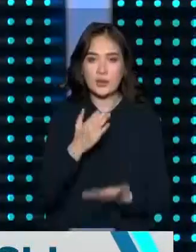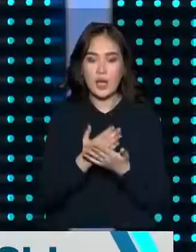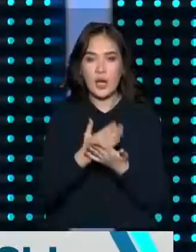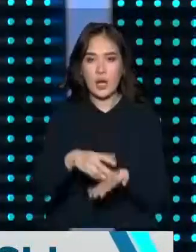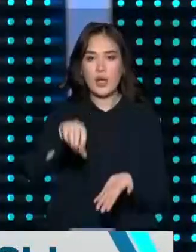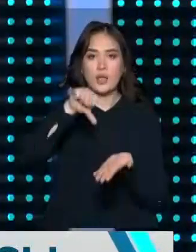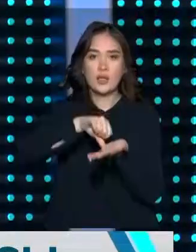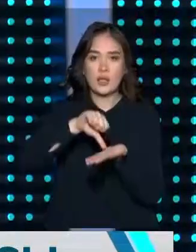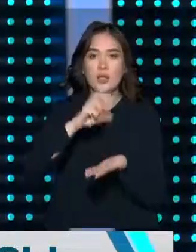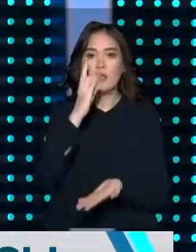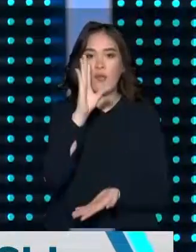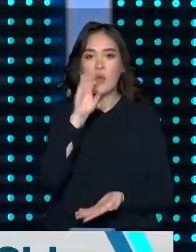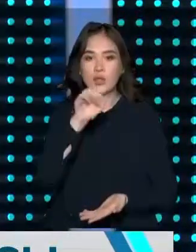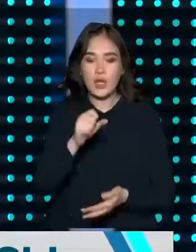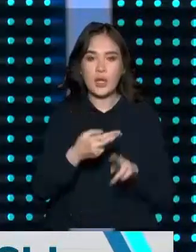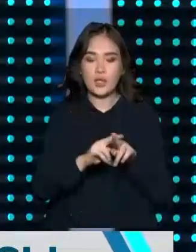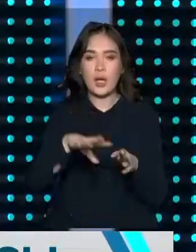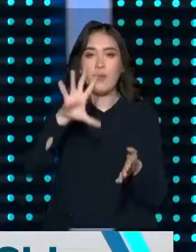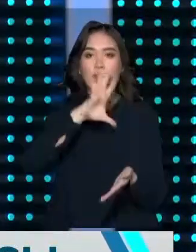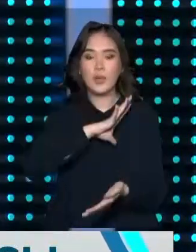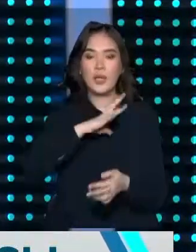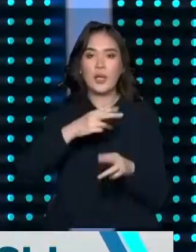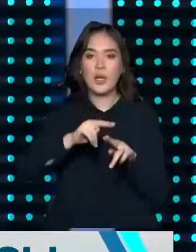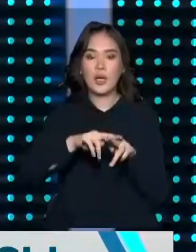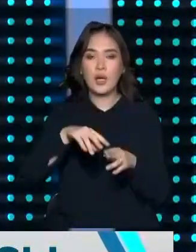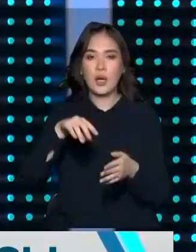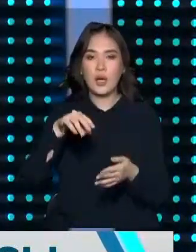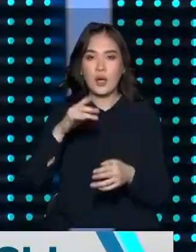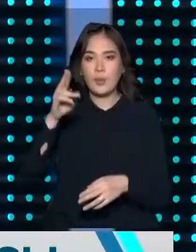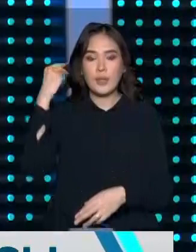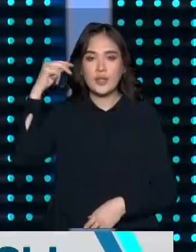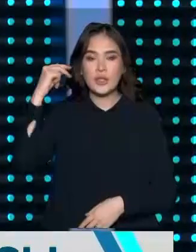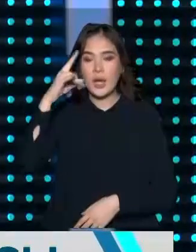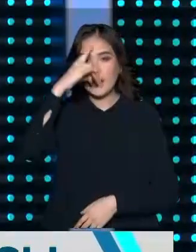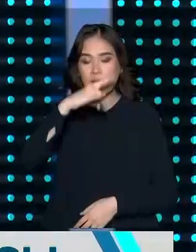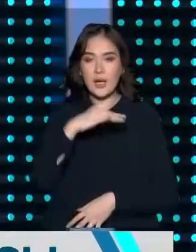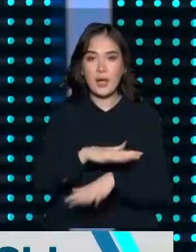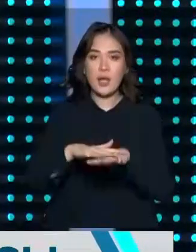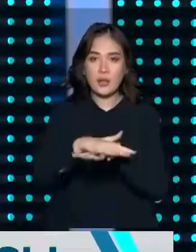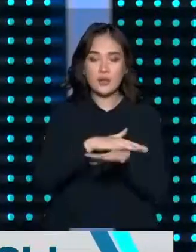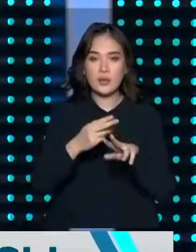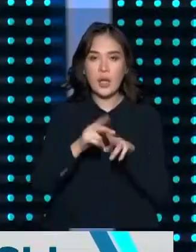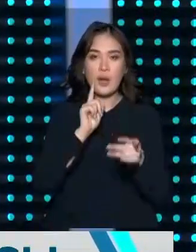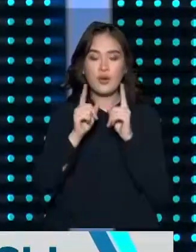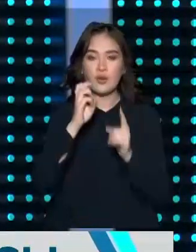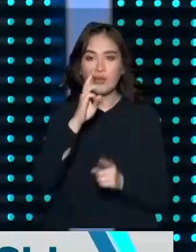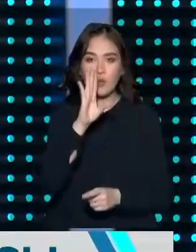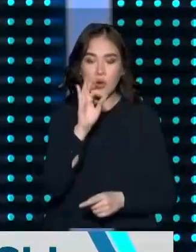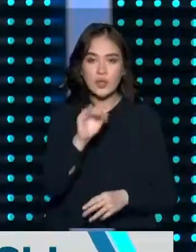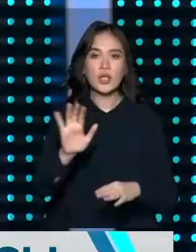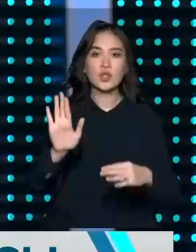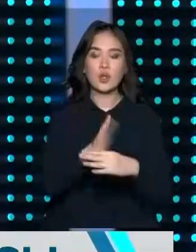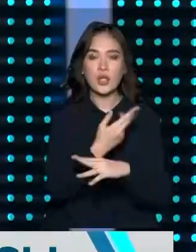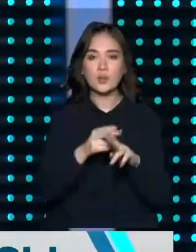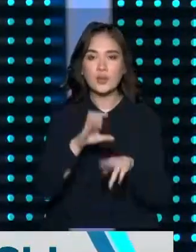квотасы арқылы тағайында алдыңыз е, білеміз. Осы жалпы президенттің Қазақстан қалқы асамблеясының мәжілістегі квотасын жоып,